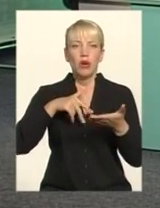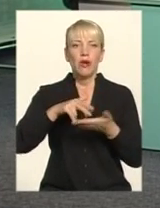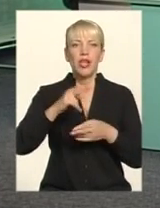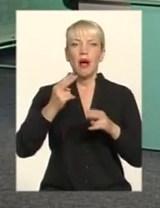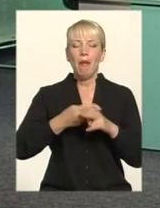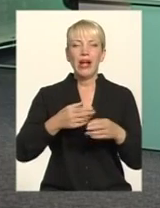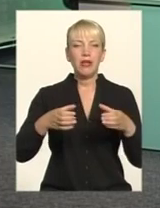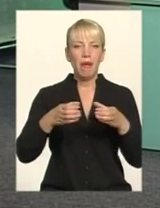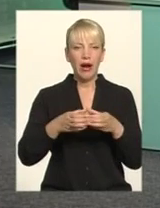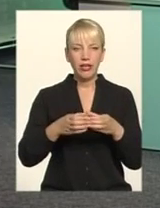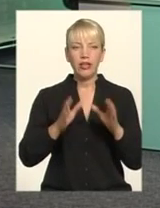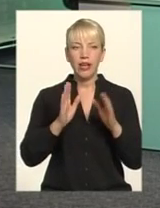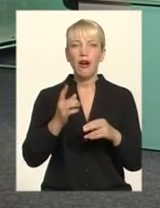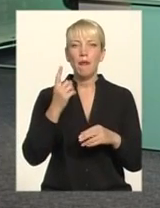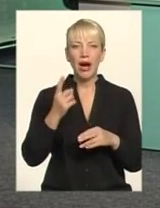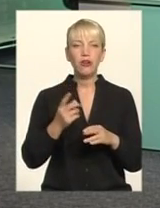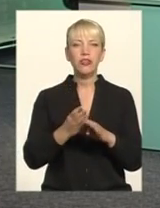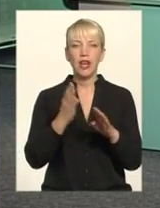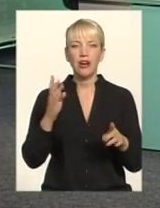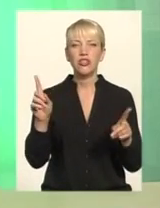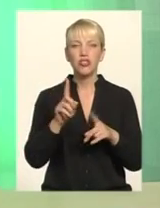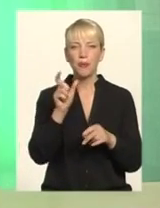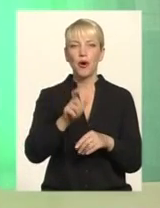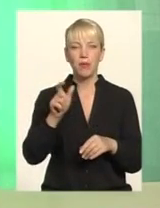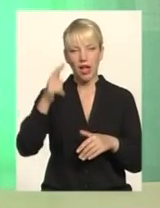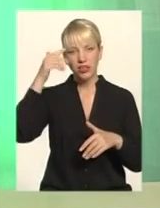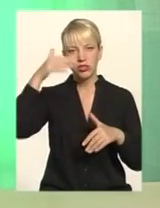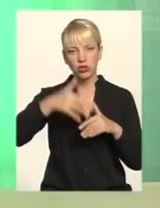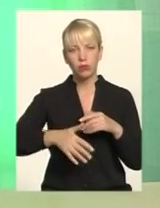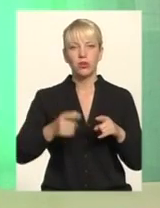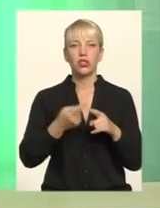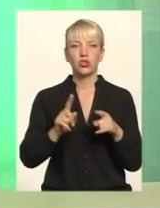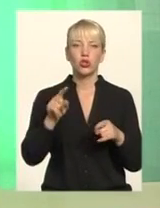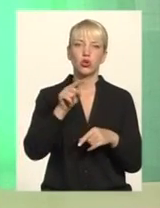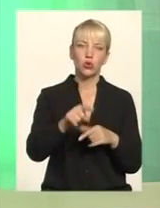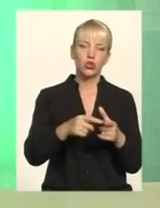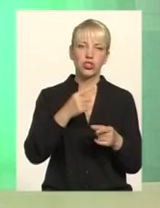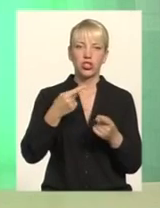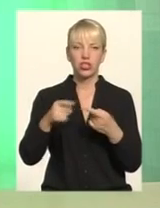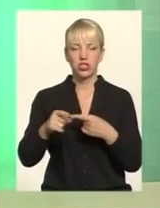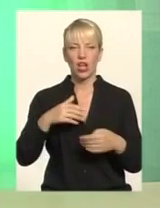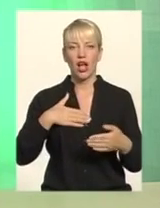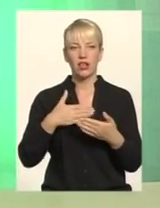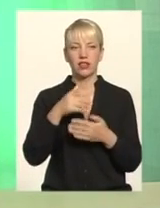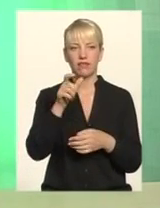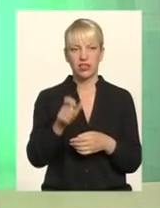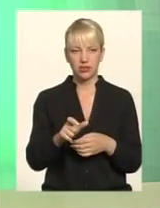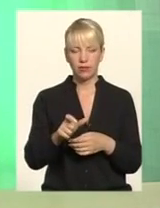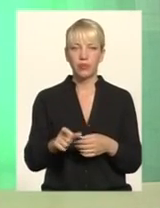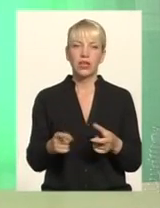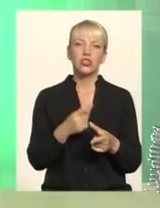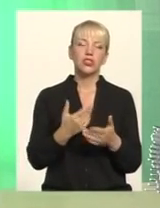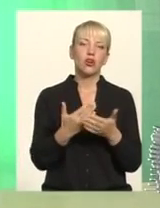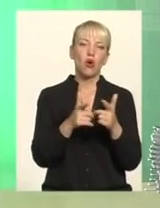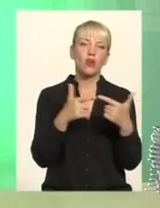Потрібно в першу чергу, щоб громадяни зрозуміли, що той чи інший активіст, та чи інша громадська організація